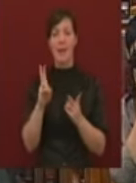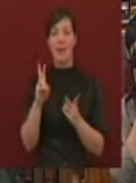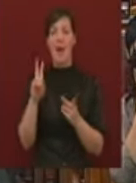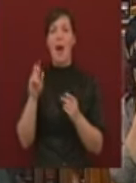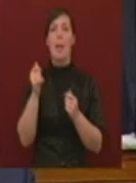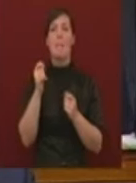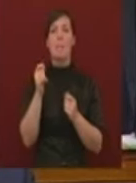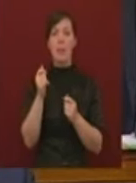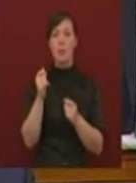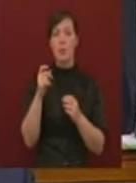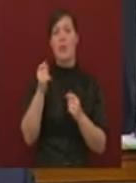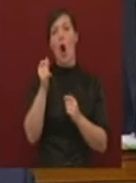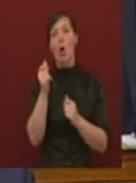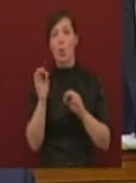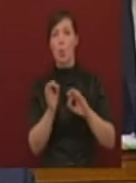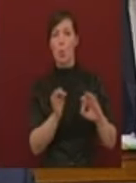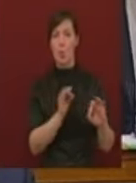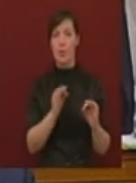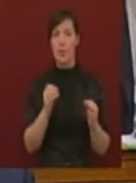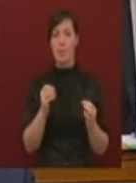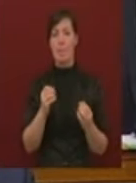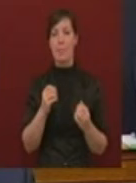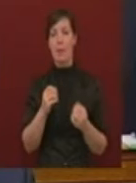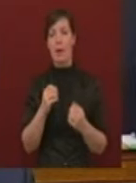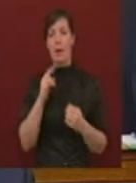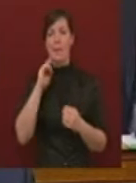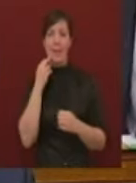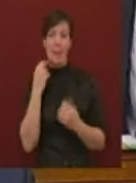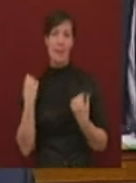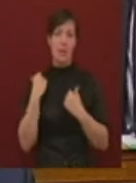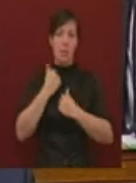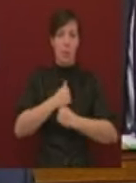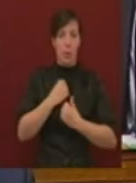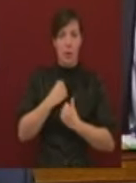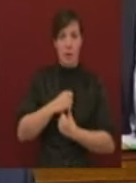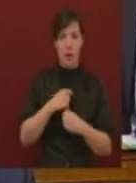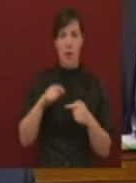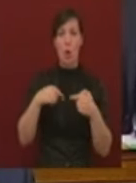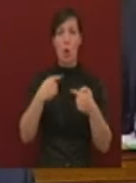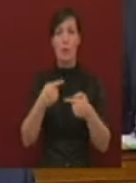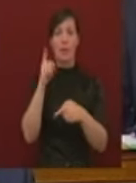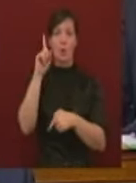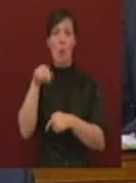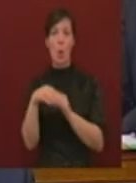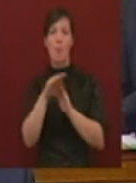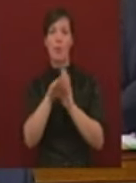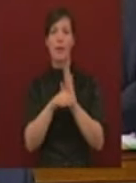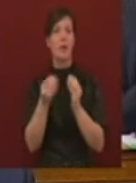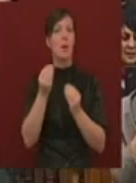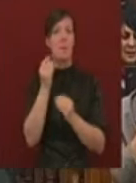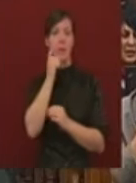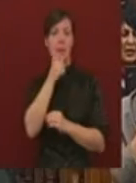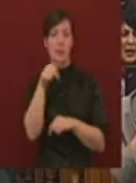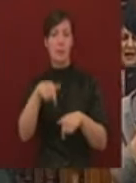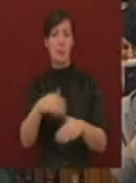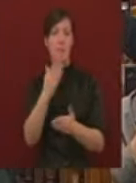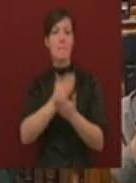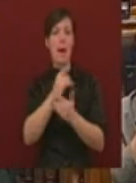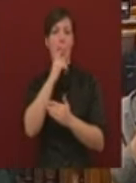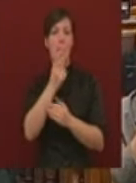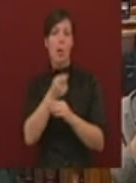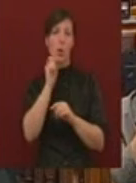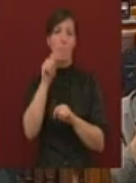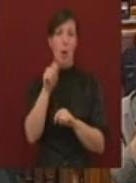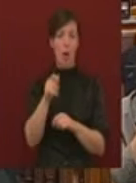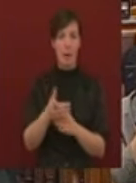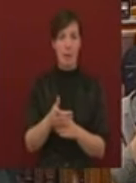Magyarországnak. A következő hónapoknak az lesz a feladata, és ezt már elmondtuk a magyar parlamentben, elmondták